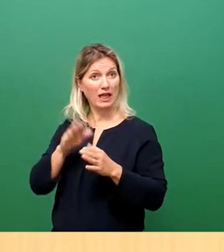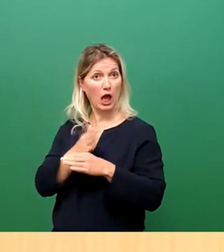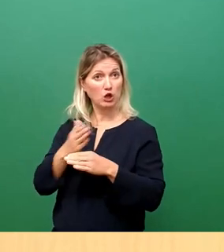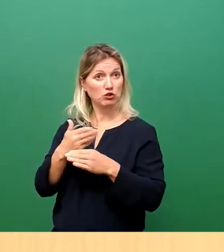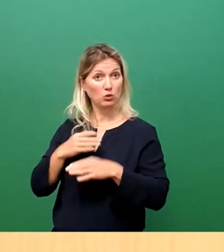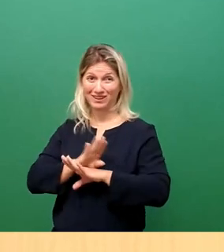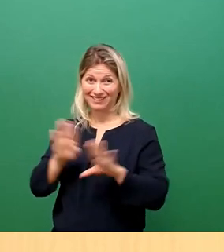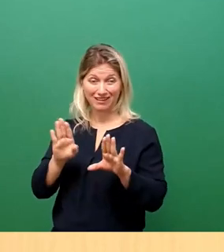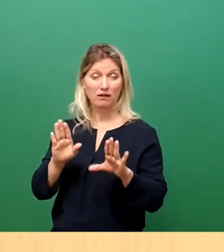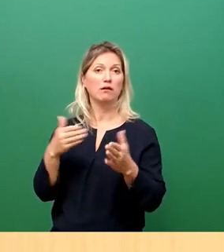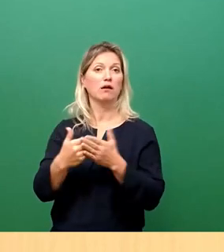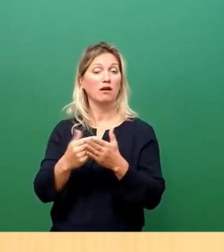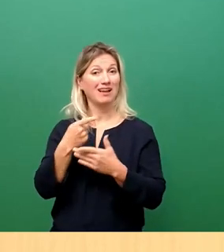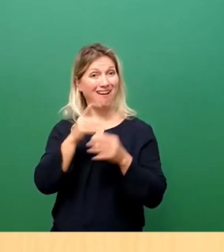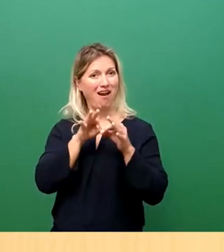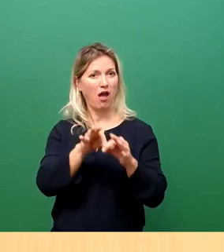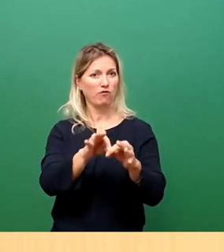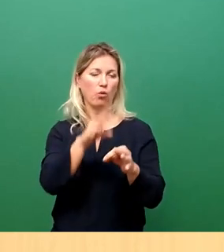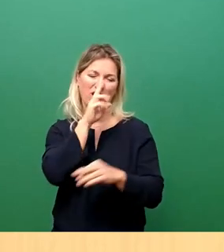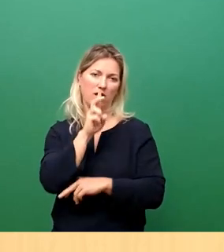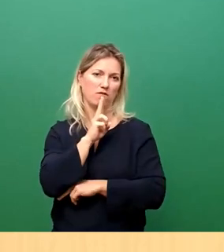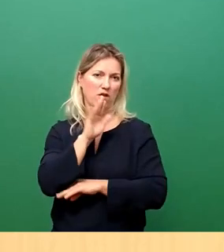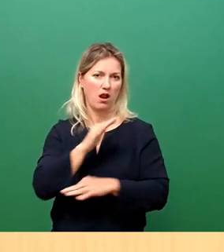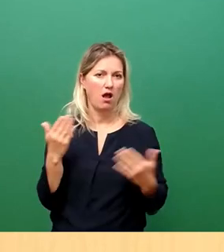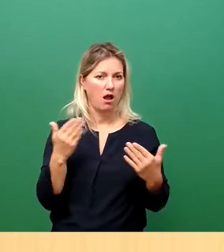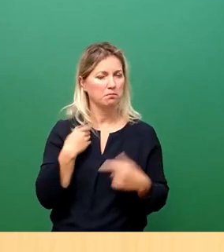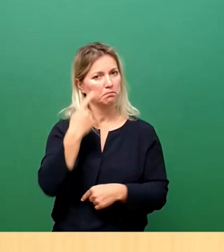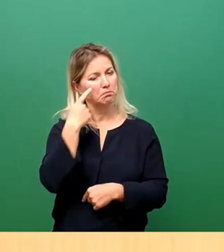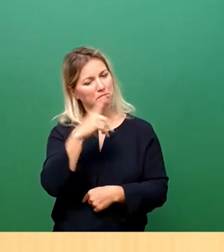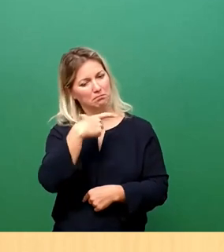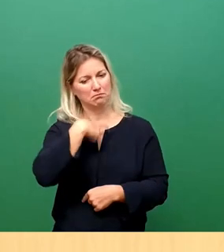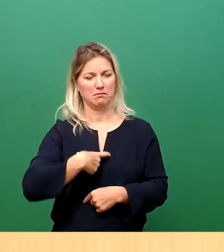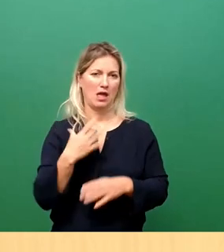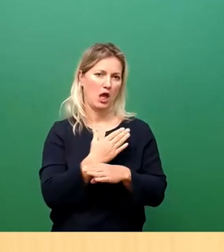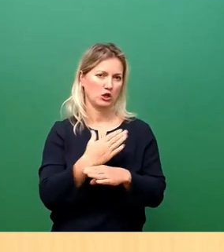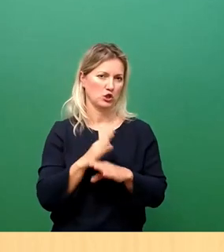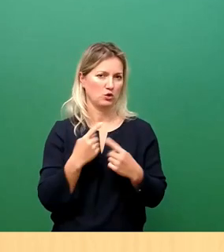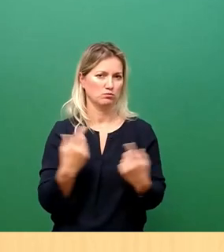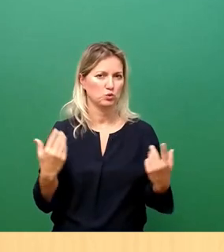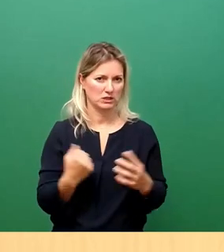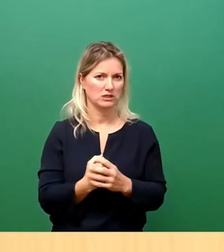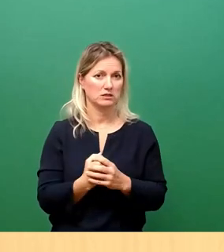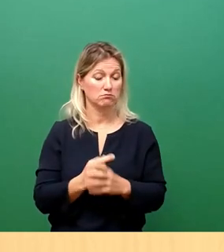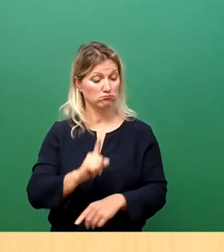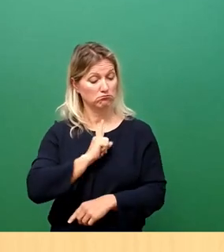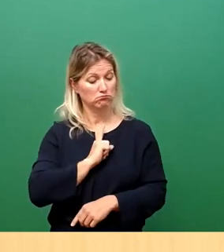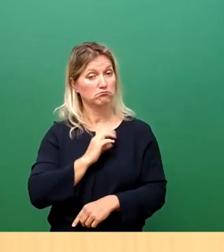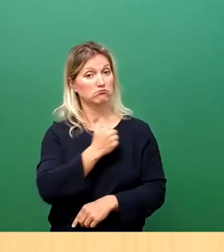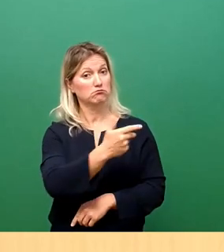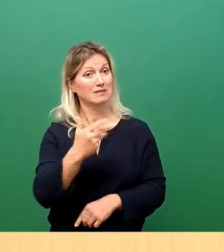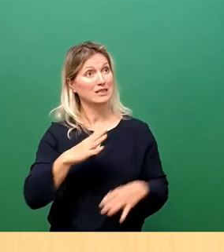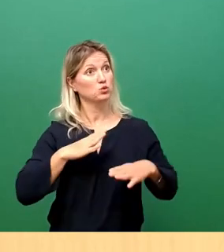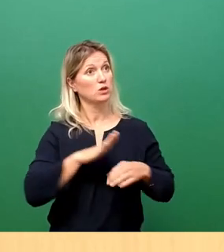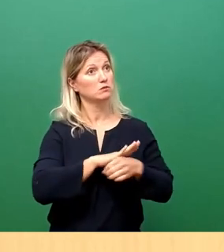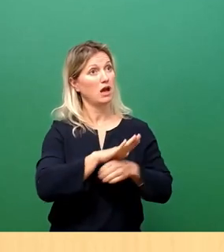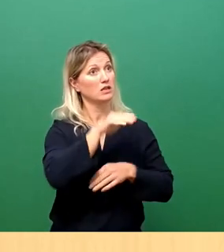Einführung für einen Fehler. Wir glauben, dass es eine persönliche Entscheidung sein sollte. Auch wenn ich durchaus von einem Mitarbeiter im Gesundheitswesen erwarte,